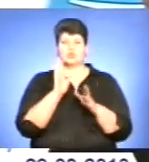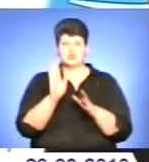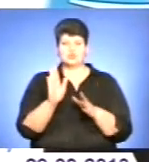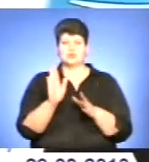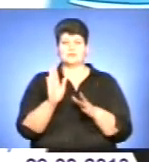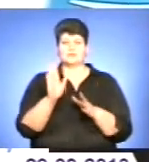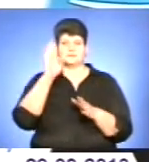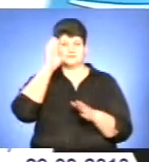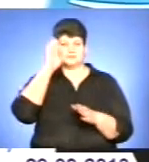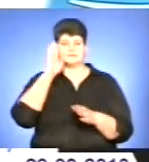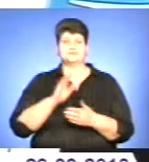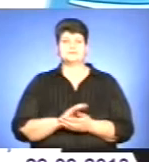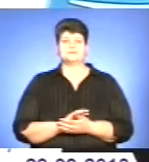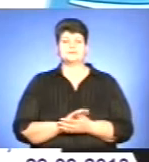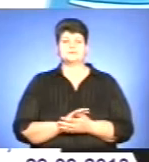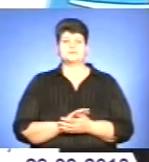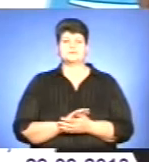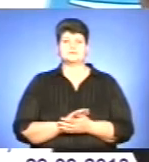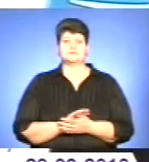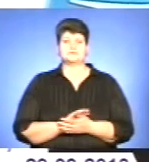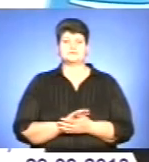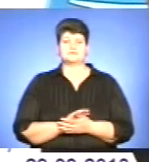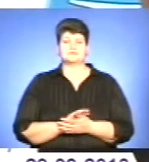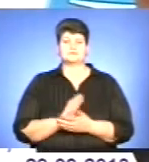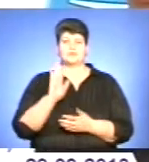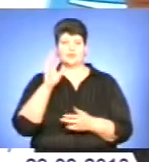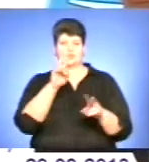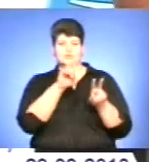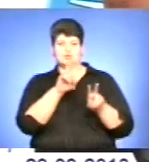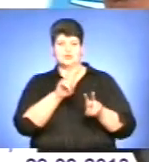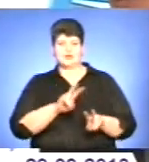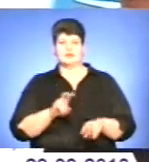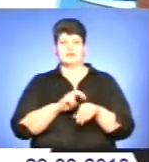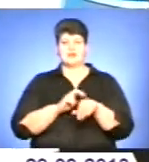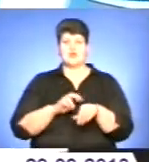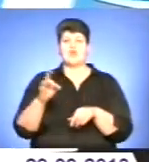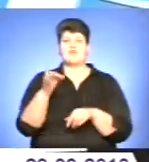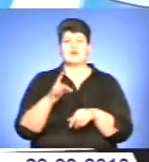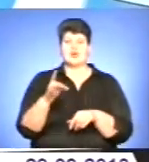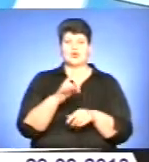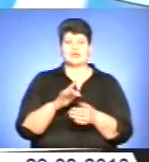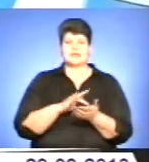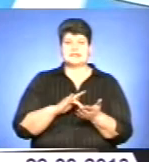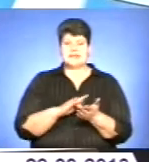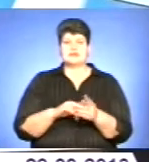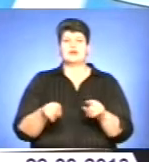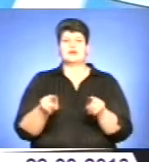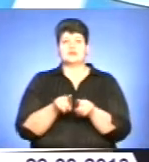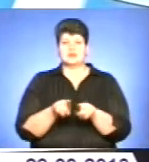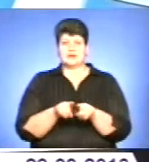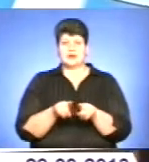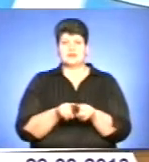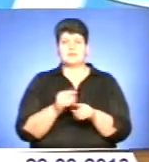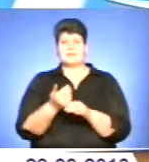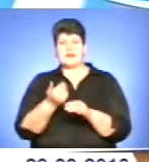спостерігати лікарі як в районних центрах, так і перед